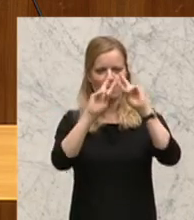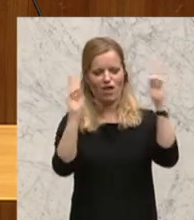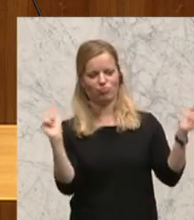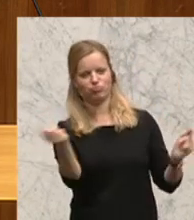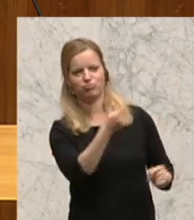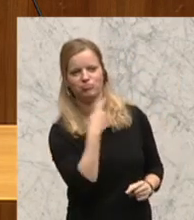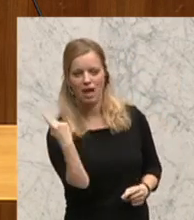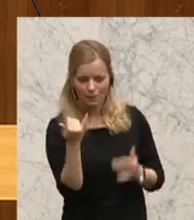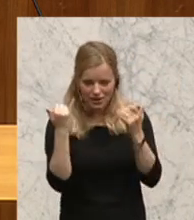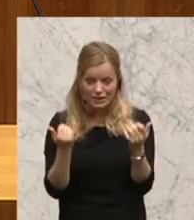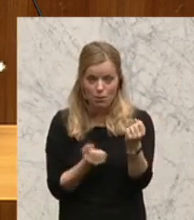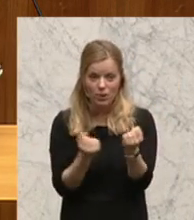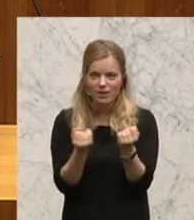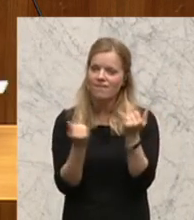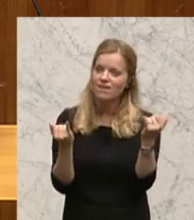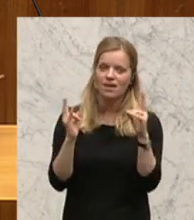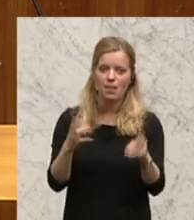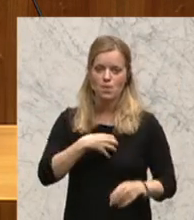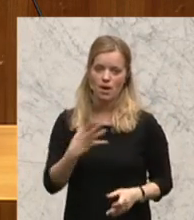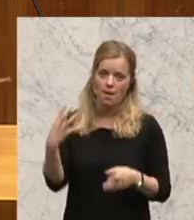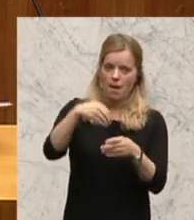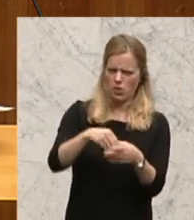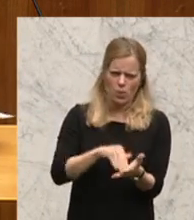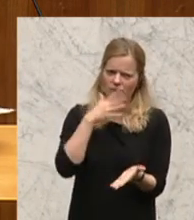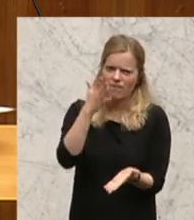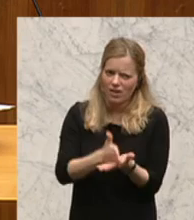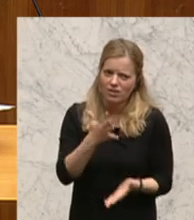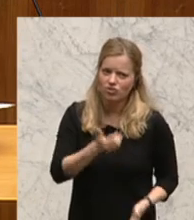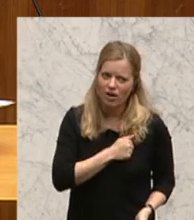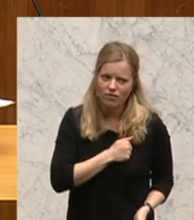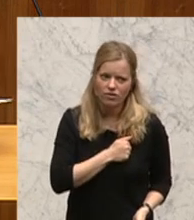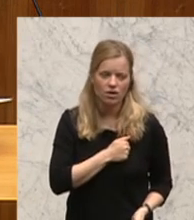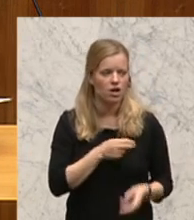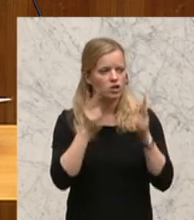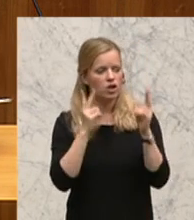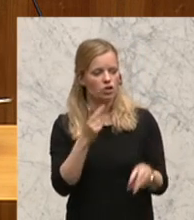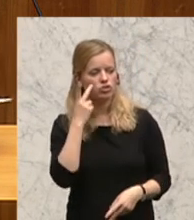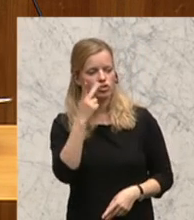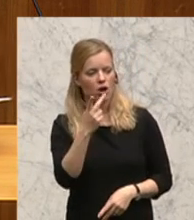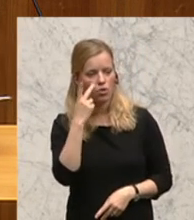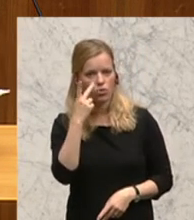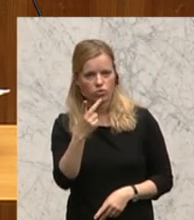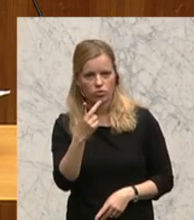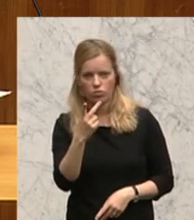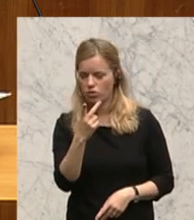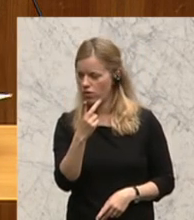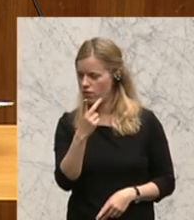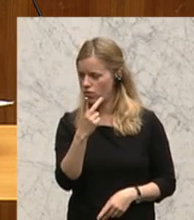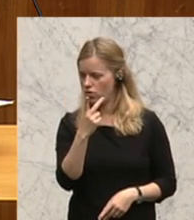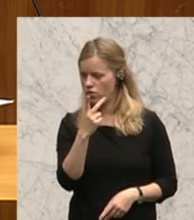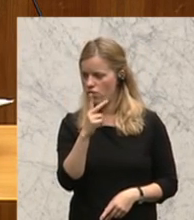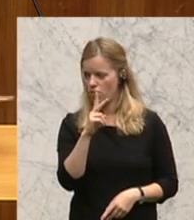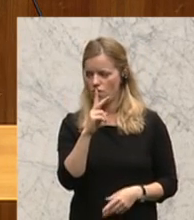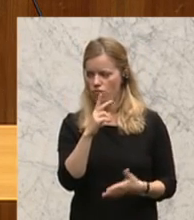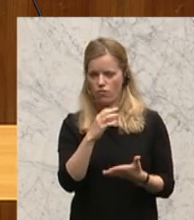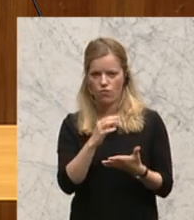erkundigen wir uns. Wie machen das andere? Wie macht es zum Beispiel Vorderstoder? Die Vorderstodnerinnen und Stodner, die hupfen das vor.